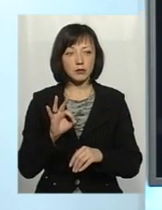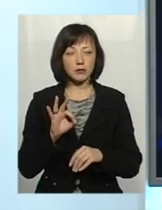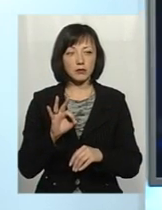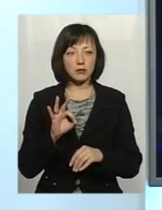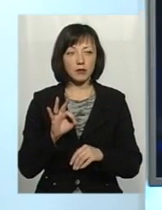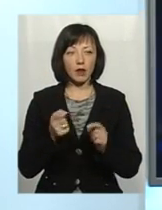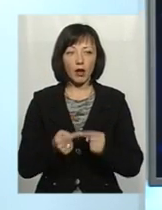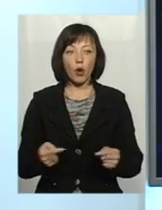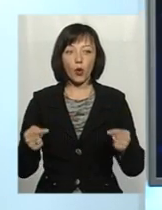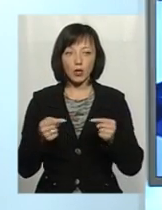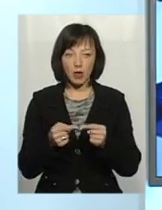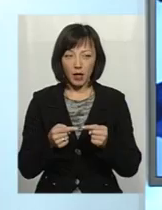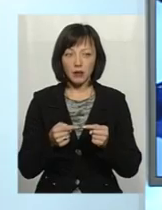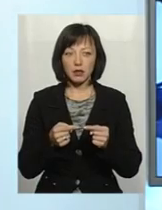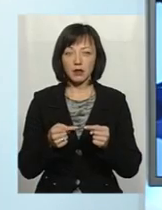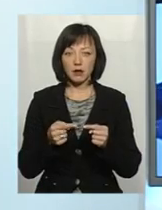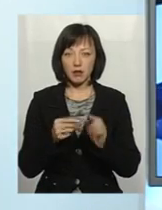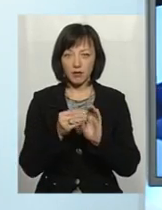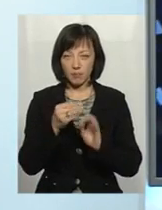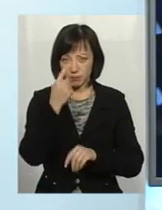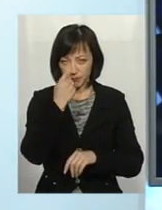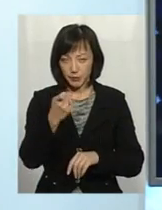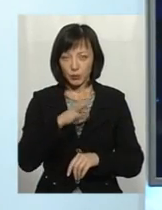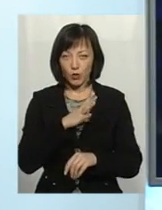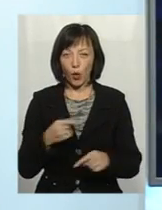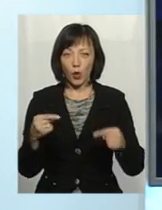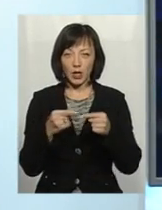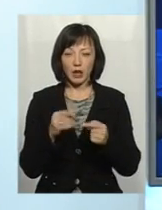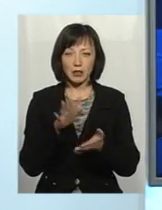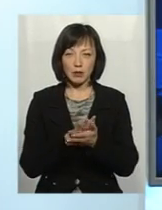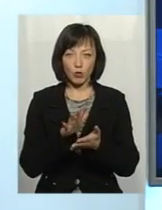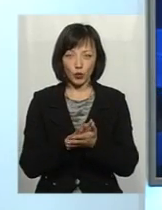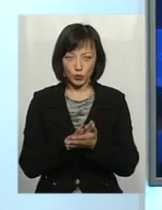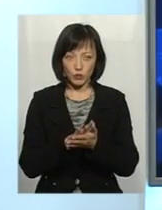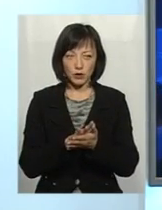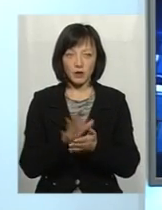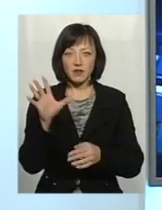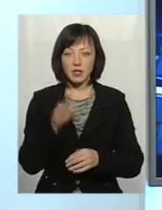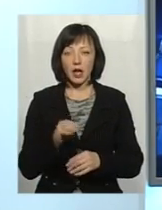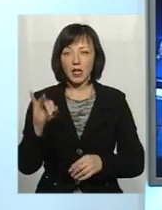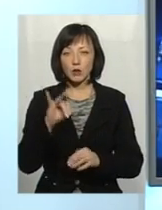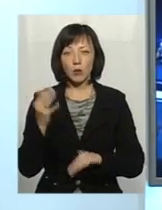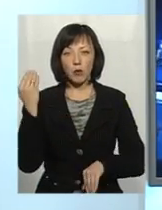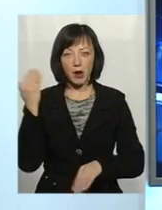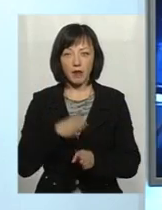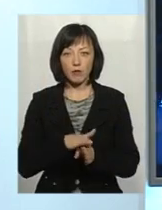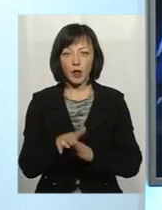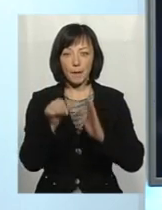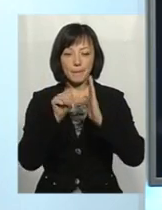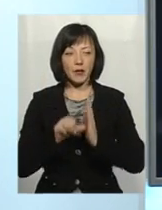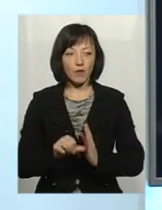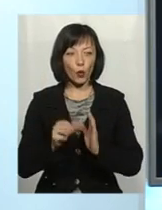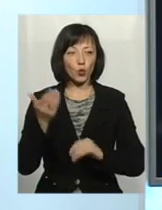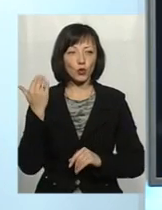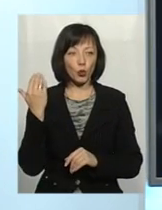конкретний забруднювач. Нагадаю глядачам, що вся історія попередня відбувалася пів року тому.